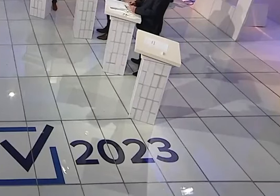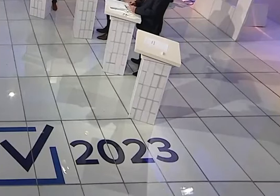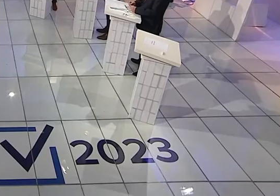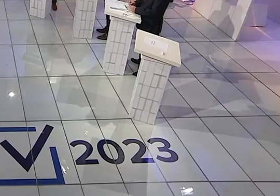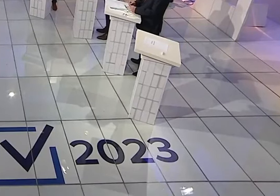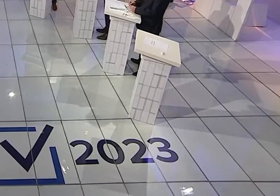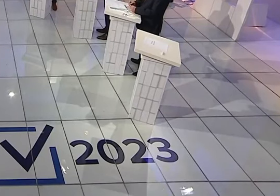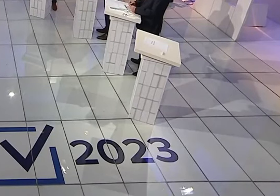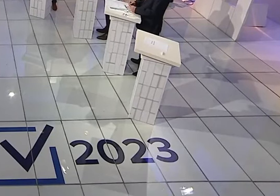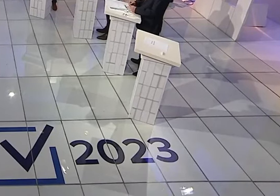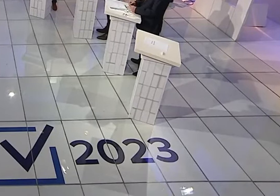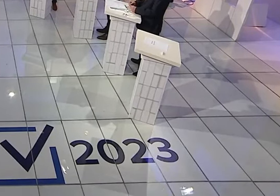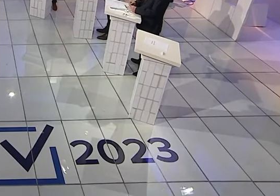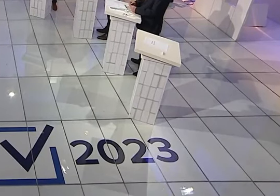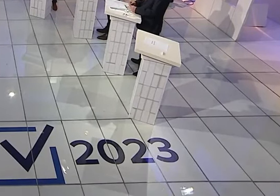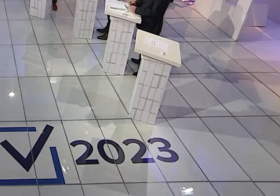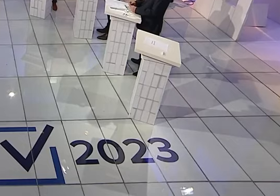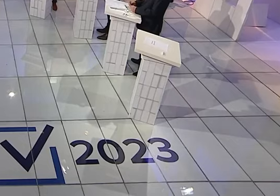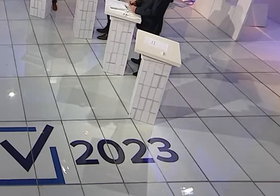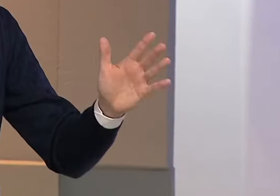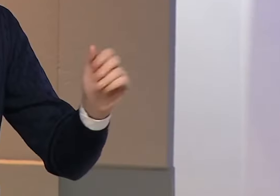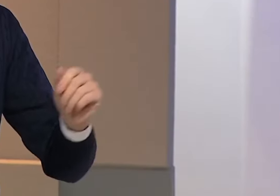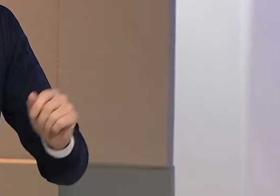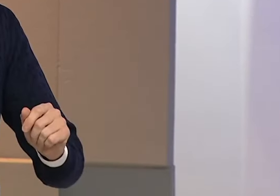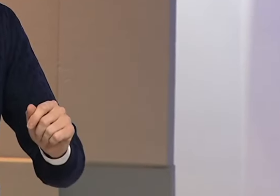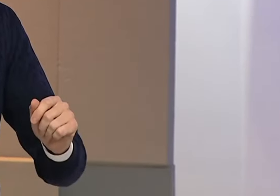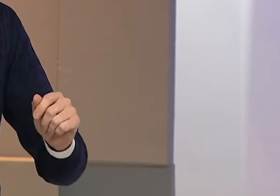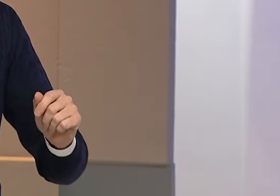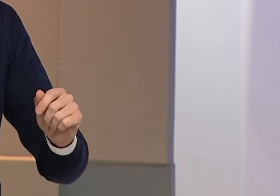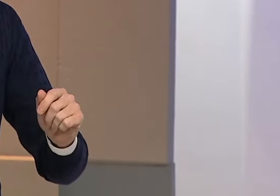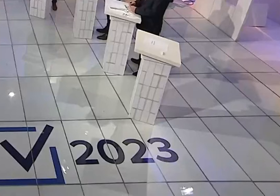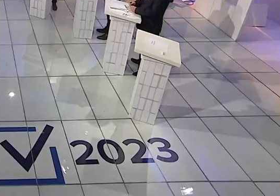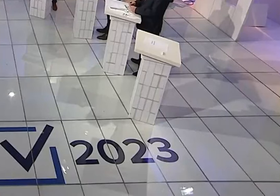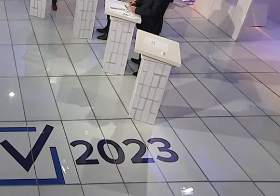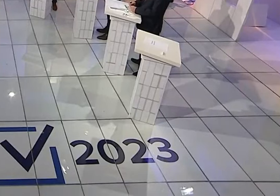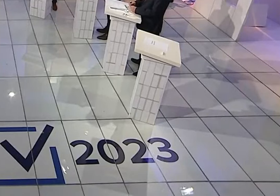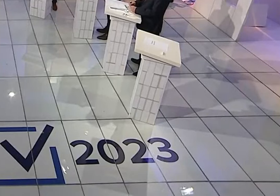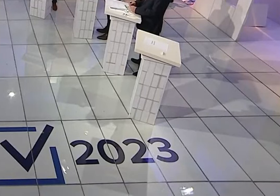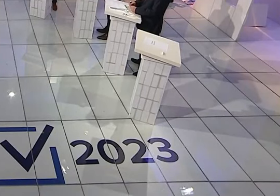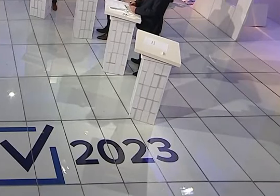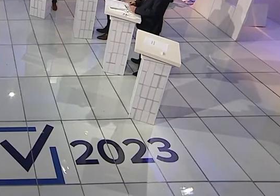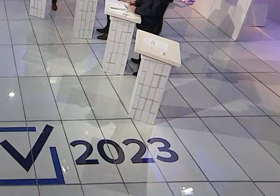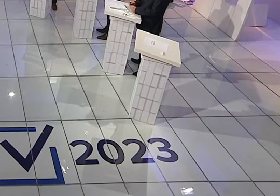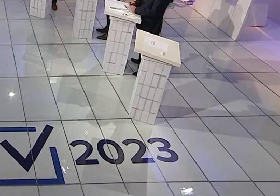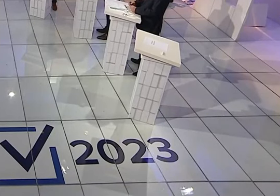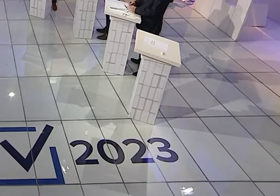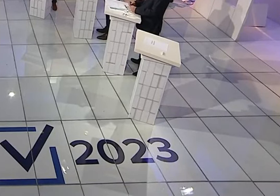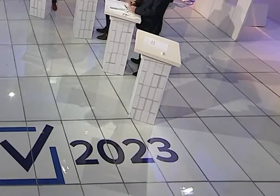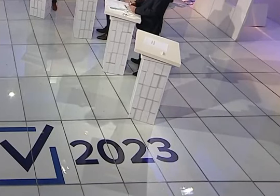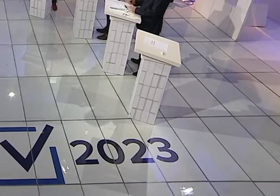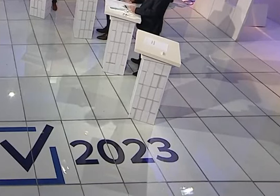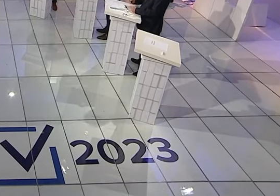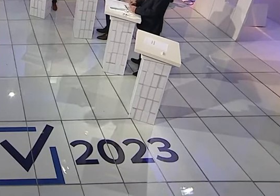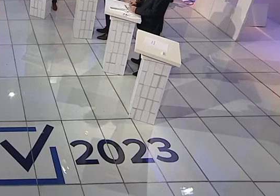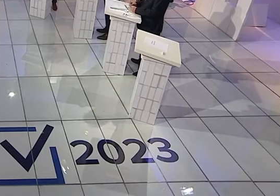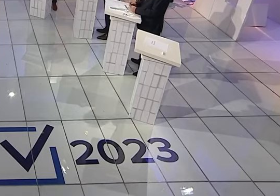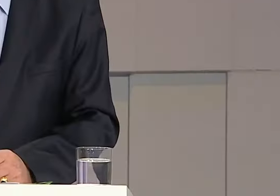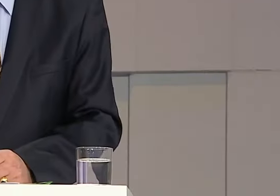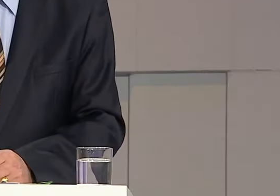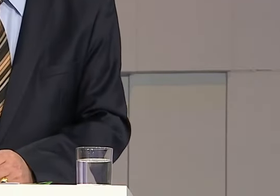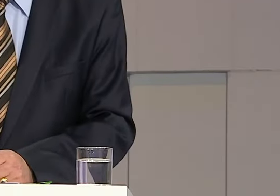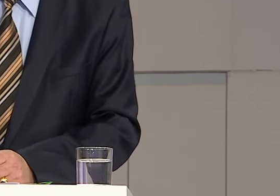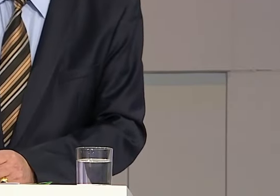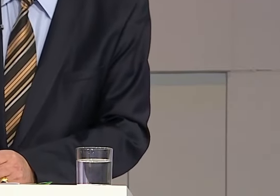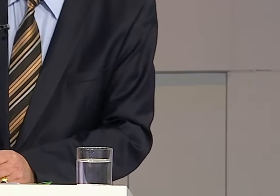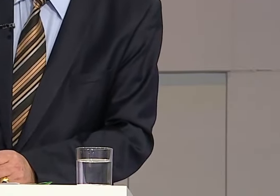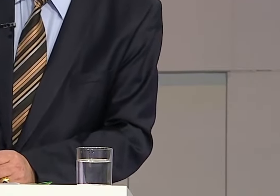vyksus pasisakymus. Tai, ponas Ynit, kai jeigu bendrai, tada palaukiam, duodam visiems, gerai? Tada galėsit replikuoti, jeigu bendrai. kas abionės. Gerai. Ponas Tutkus, toliau, prašau.